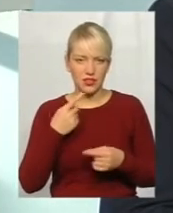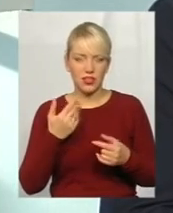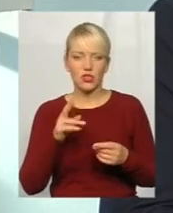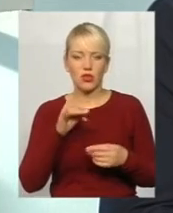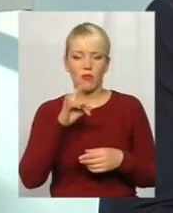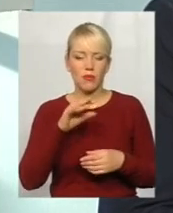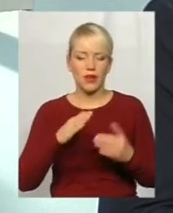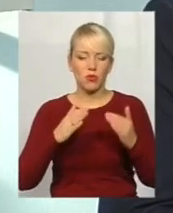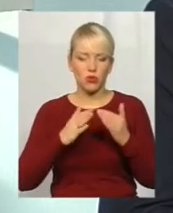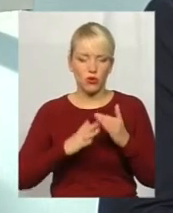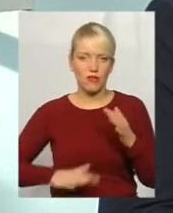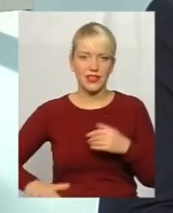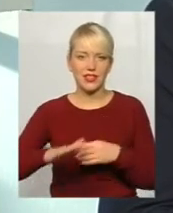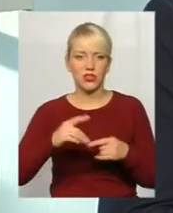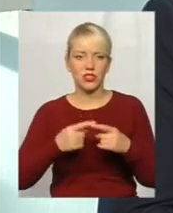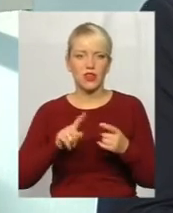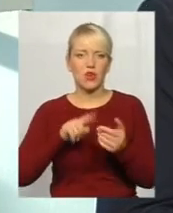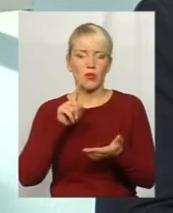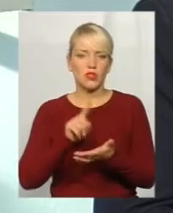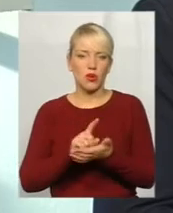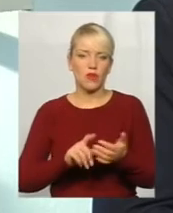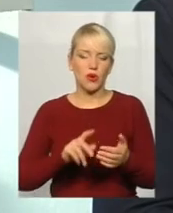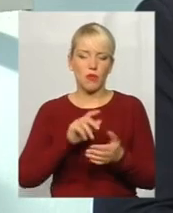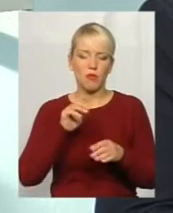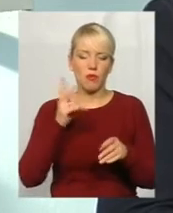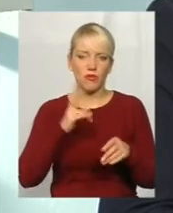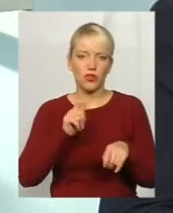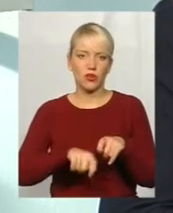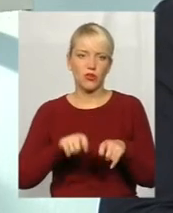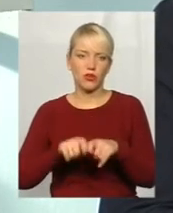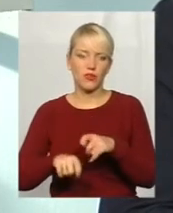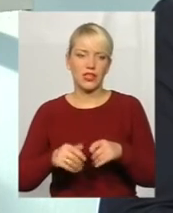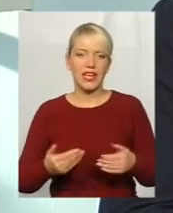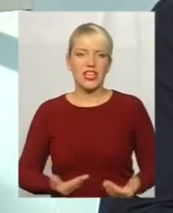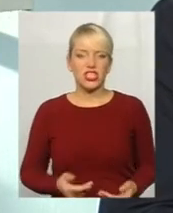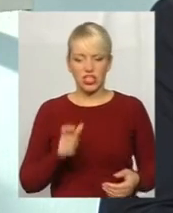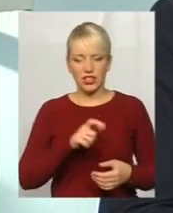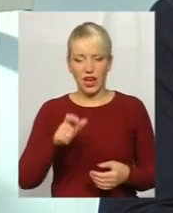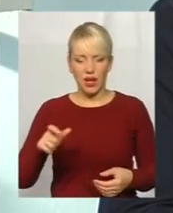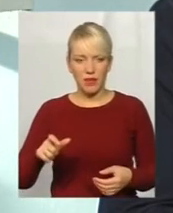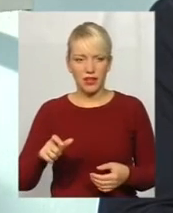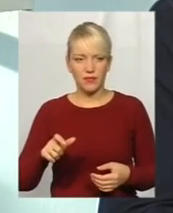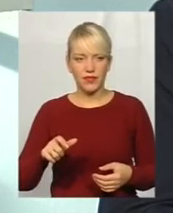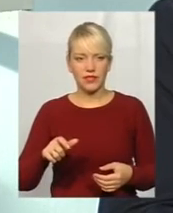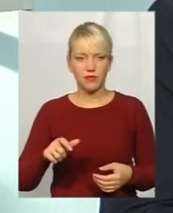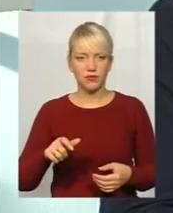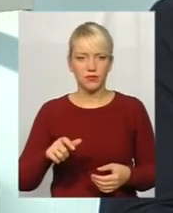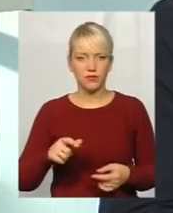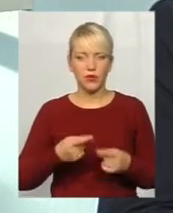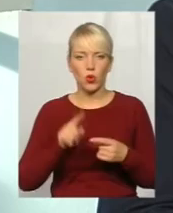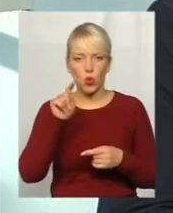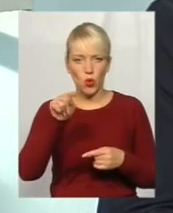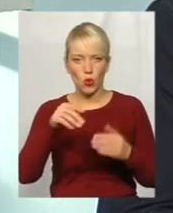що прибудинкова територія це в обов'язковому порядку повинна контролюватись в першу чергу з жителями ту